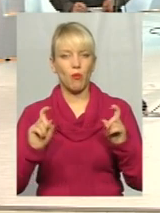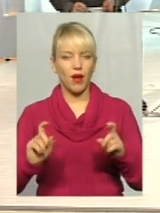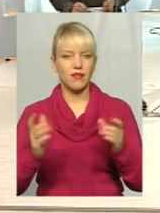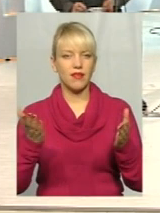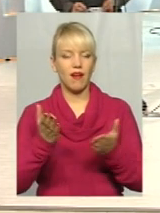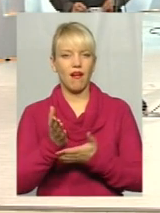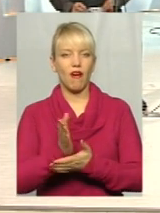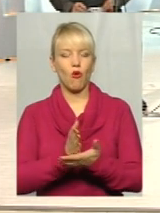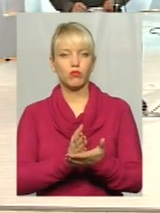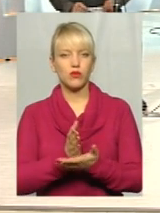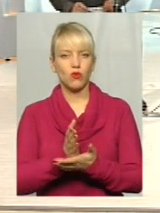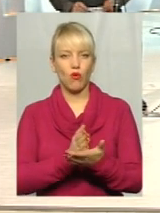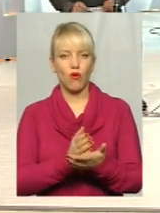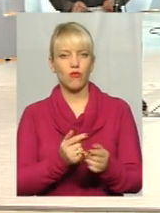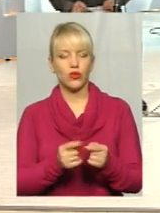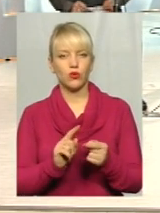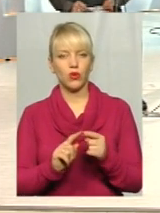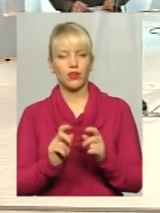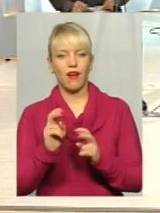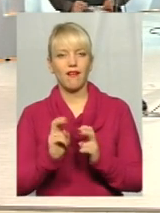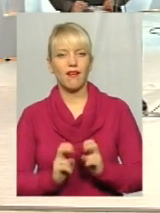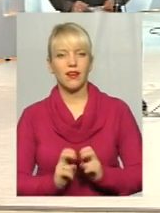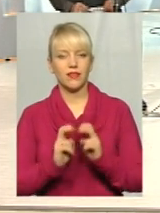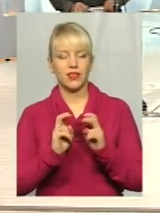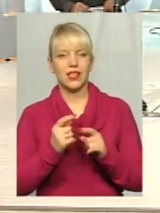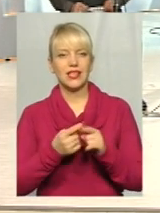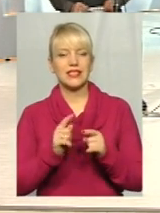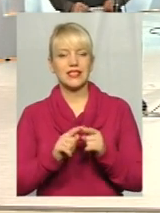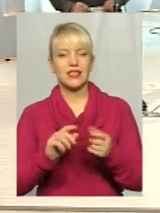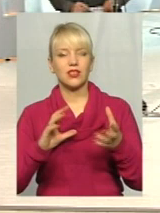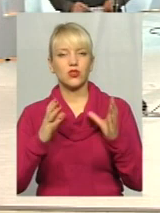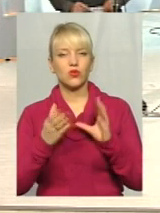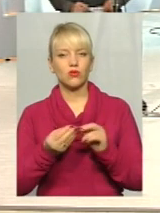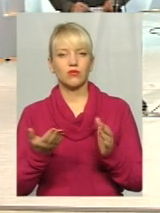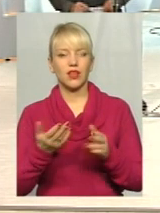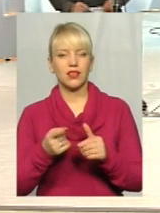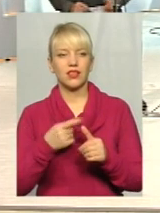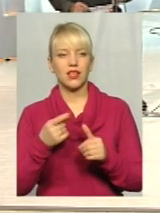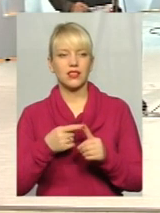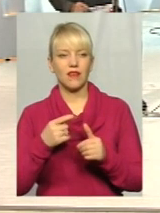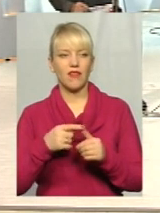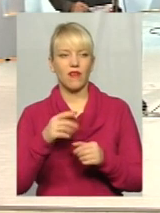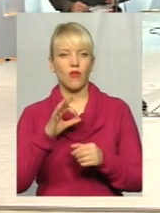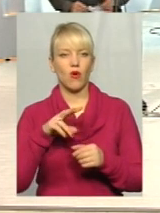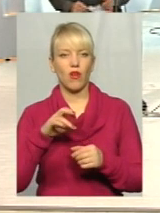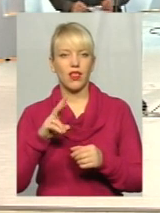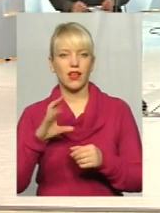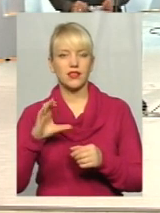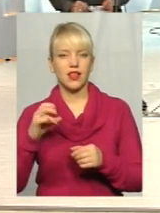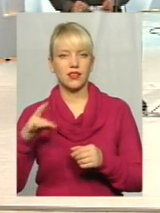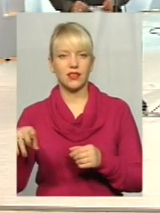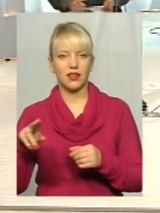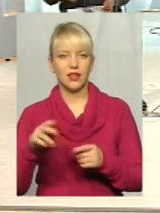обслуговує той ліфт, з тих сум, які назвав пан Олександр. Неправді, начальник